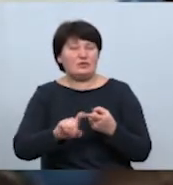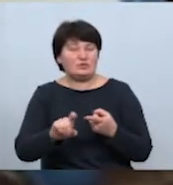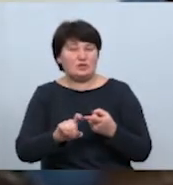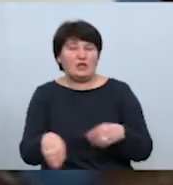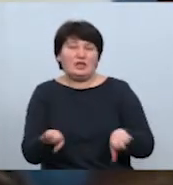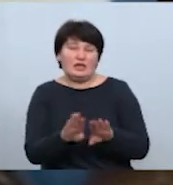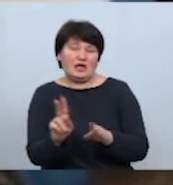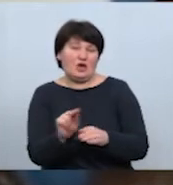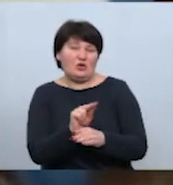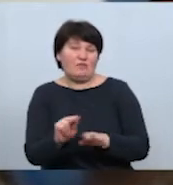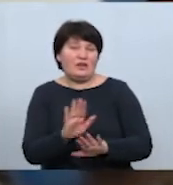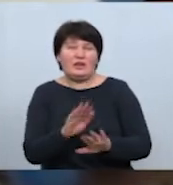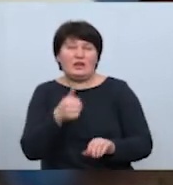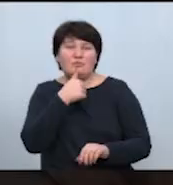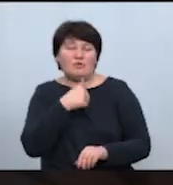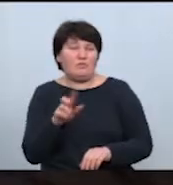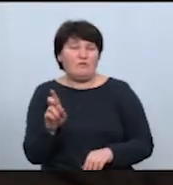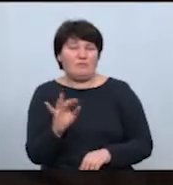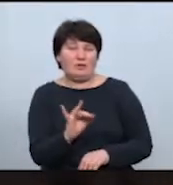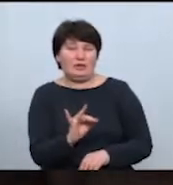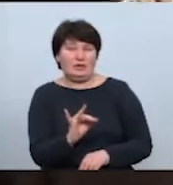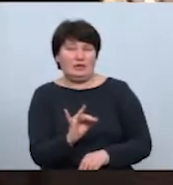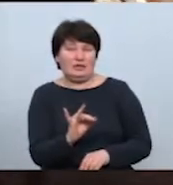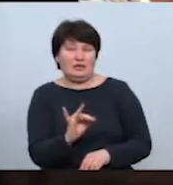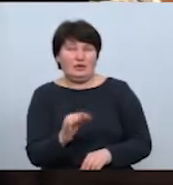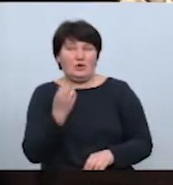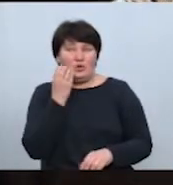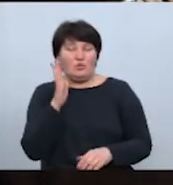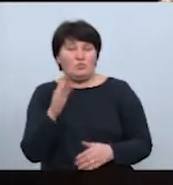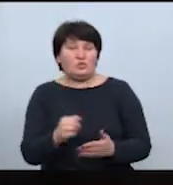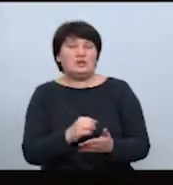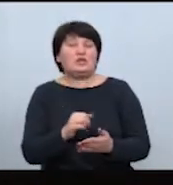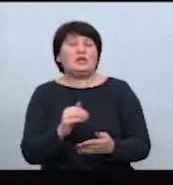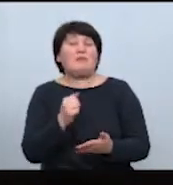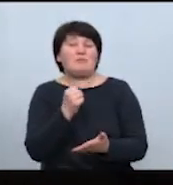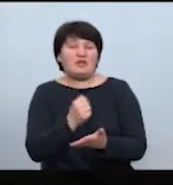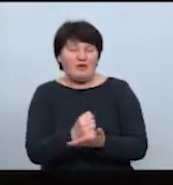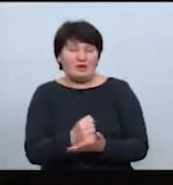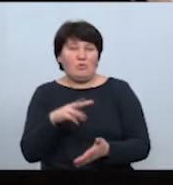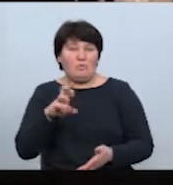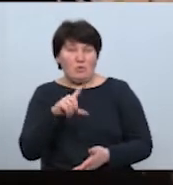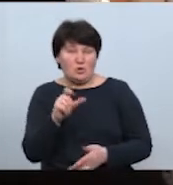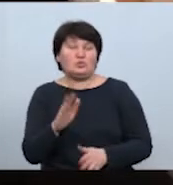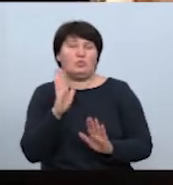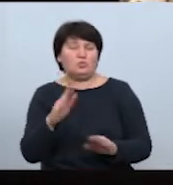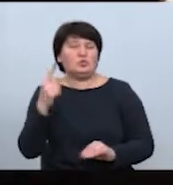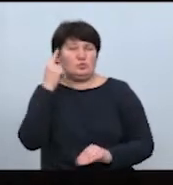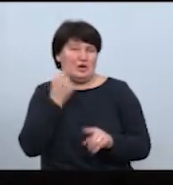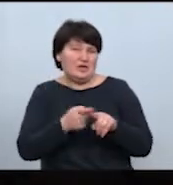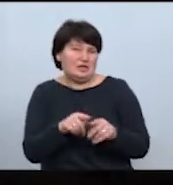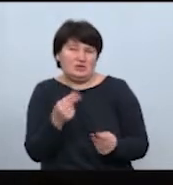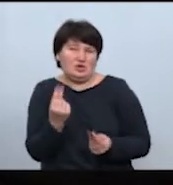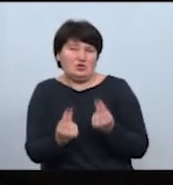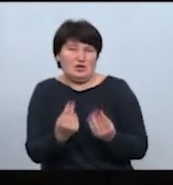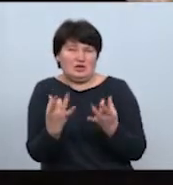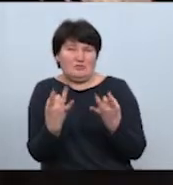лікування не спробував би. Коли буде підтвердження МОЗ, фахівці, тоді будемо думати. А це просто жарти, щоб